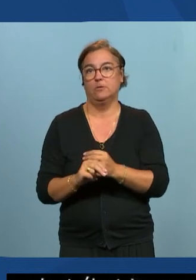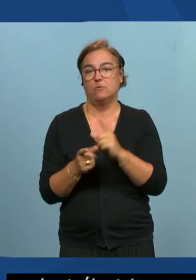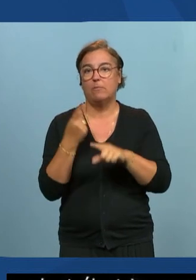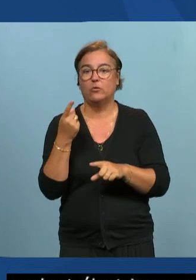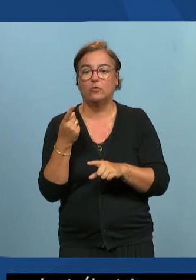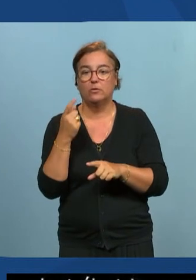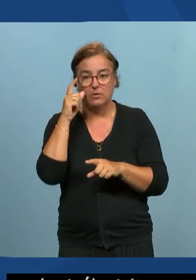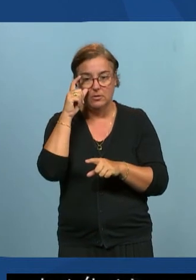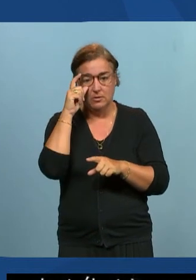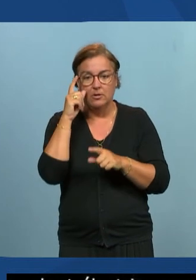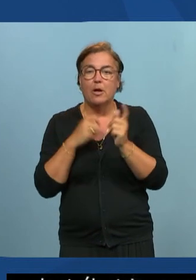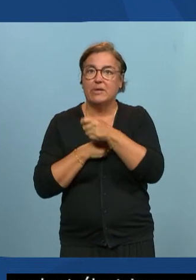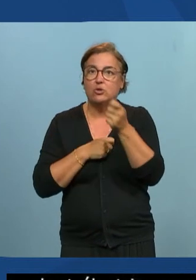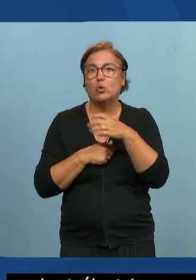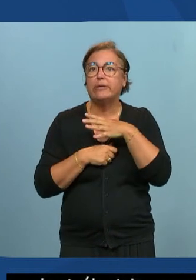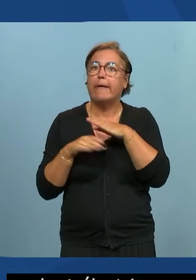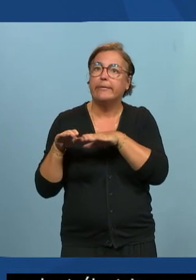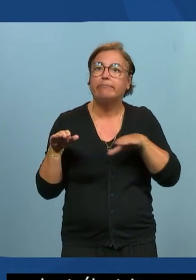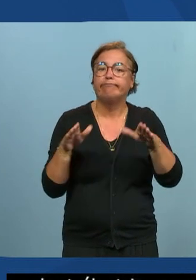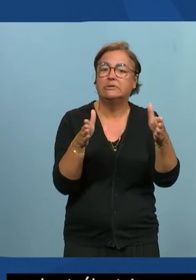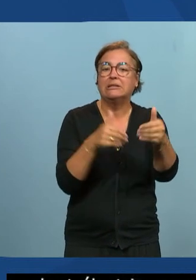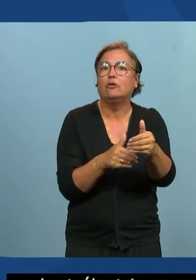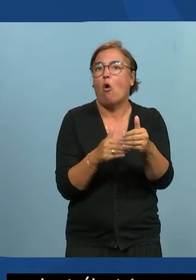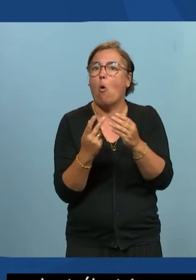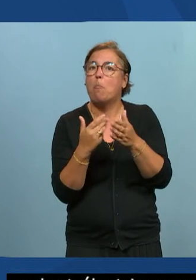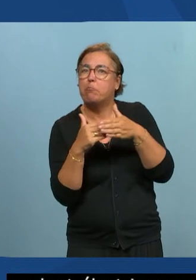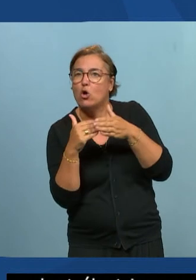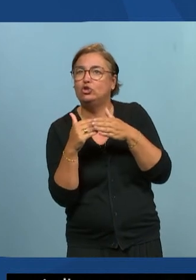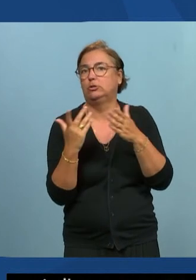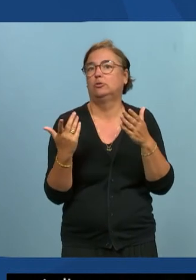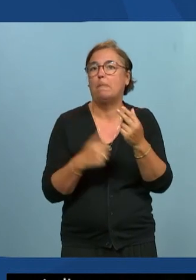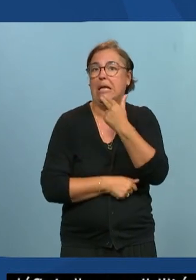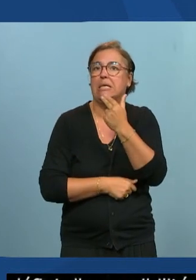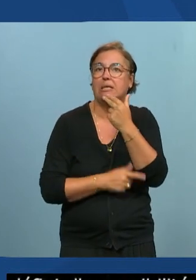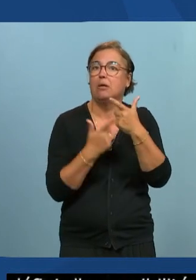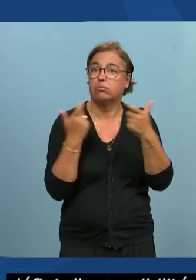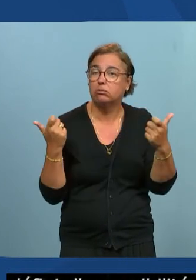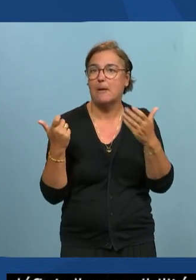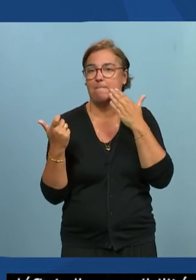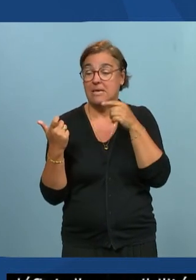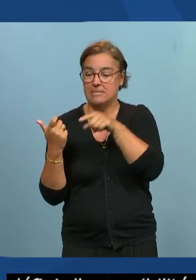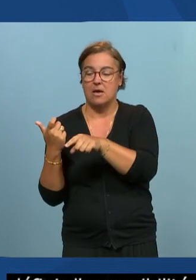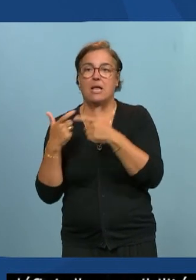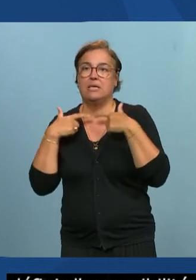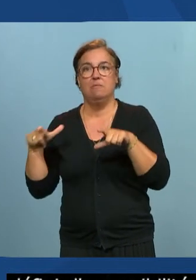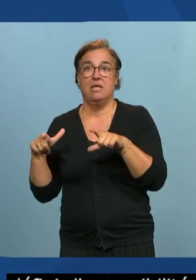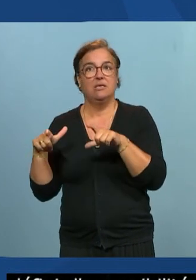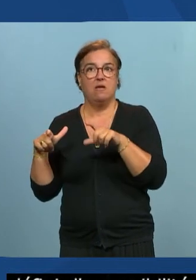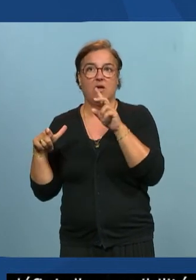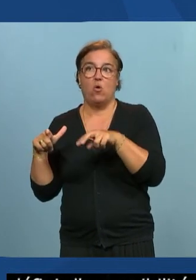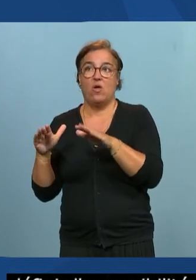disciplines voisines et cousines l'accessibilité c'est ça c'est pour ça en rebondissant que